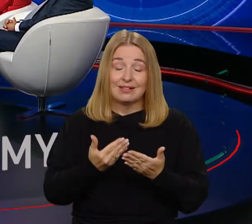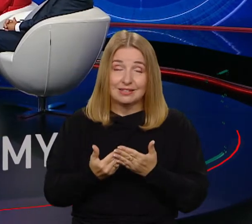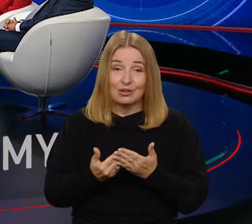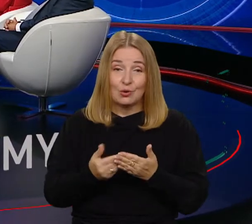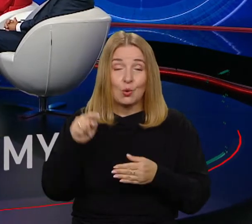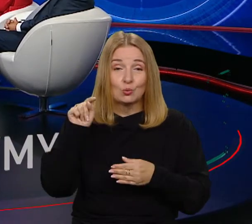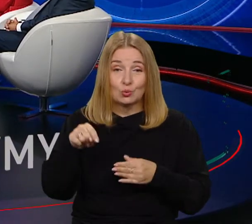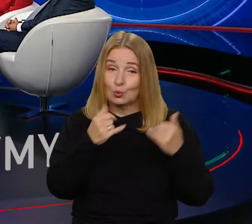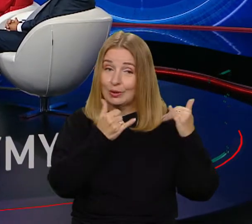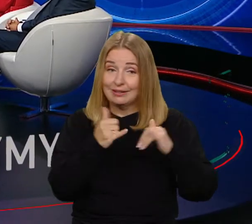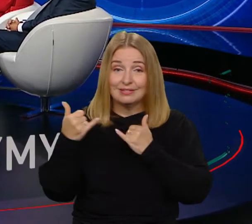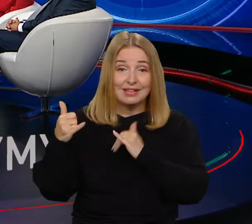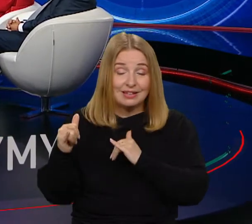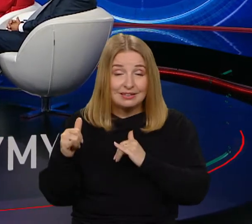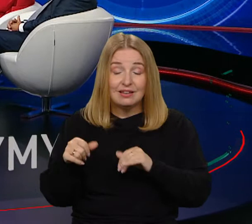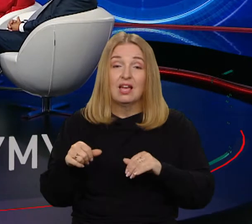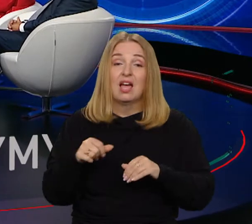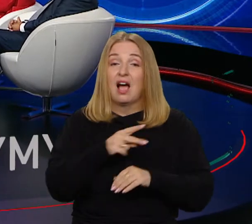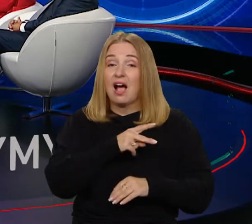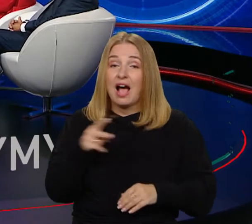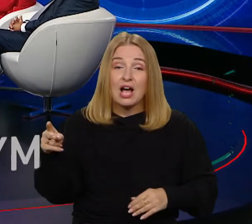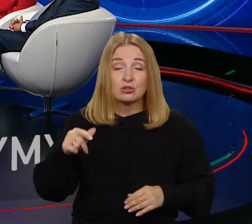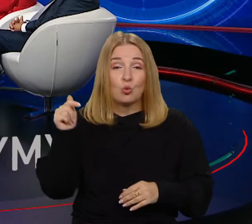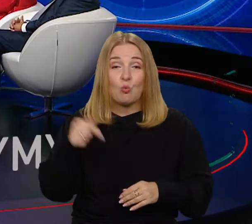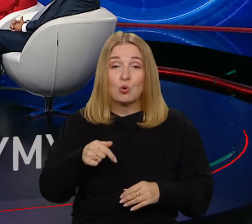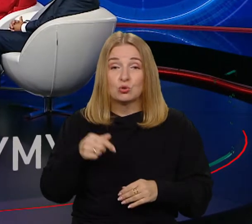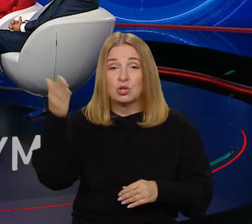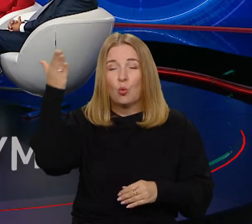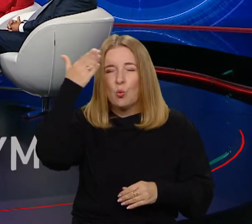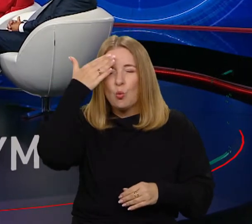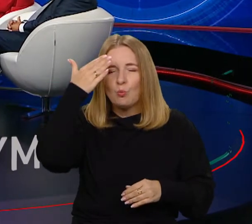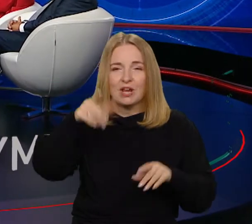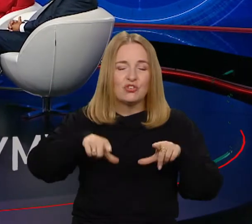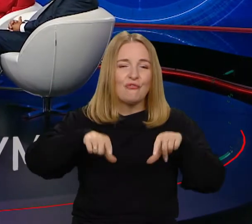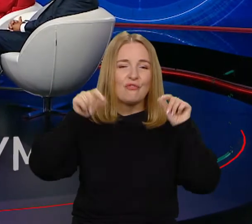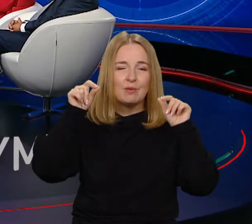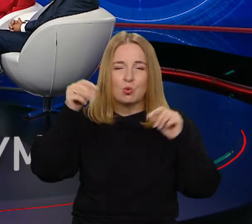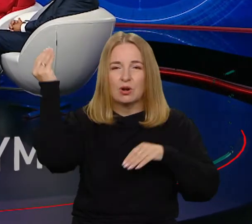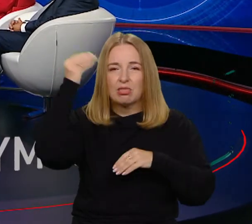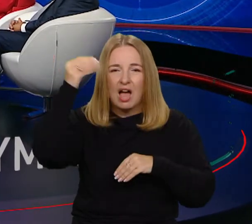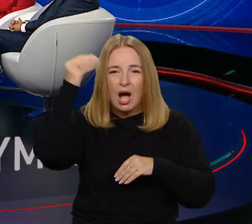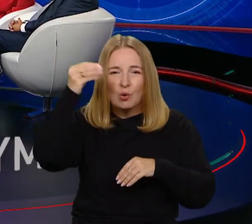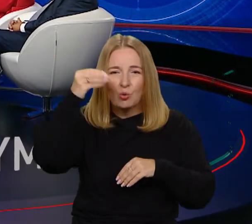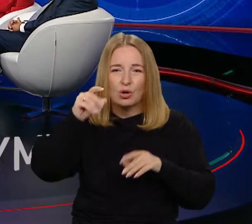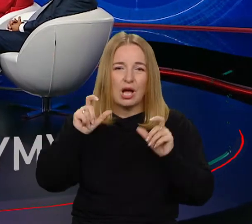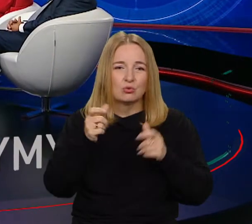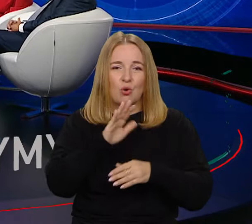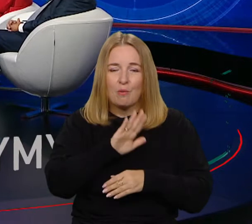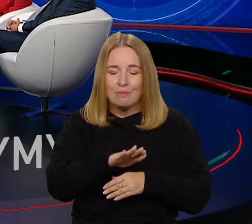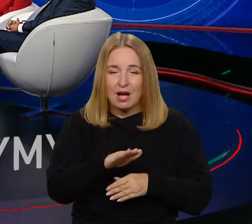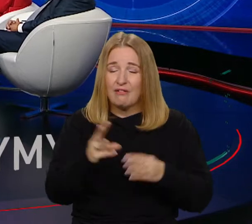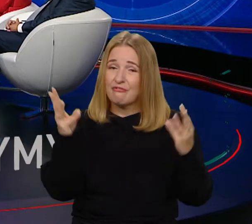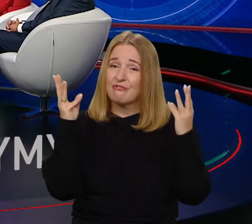odpowiedniego wyboru tego, co w wiedzy mamy, jest niezwykle ważne. To zresztą